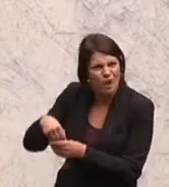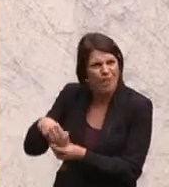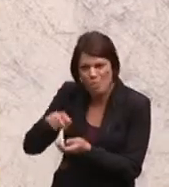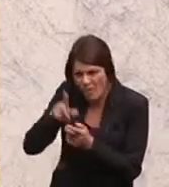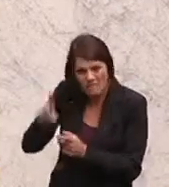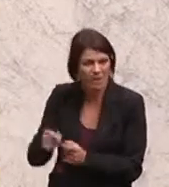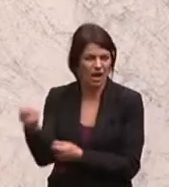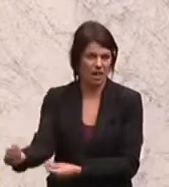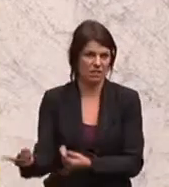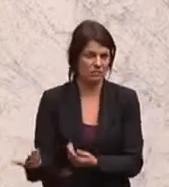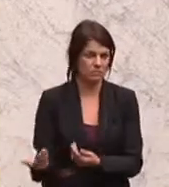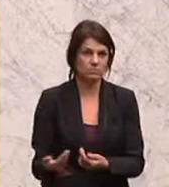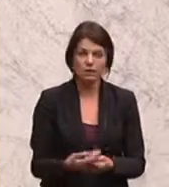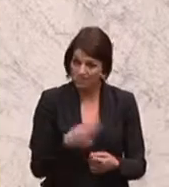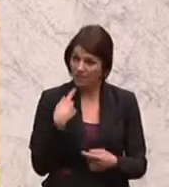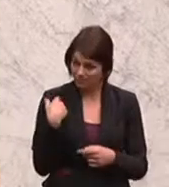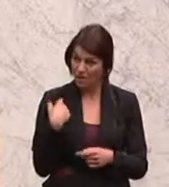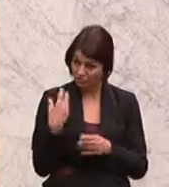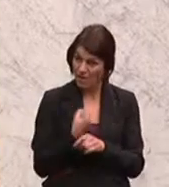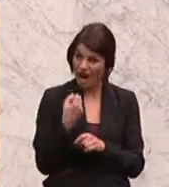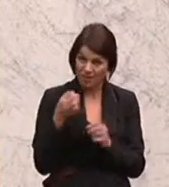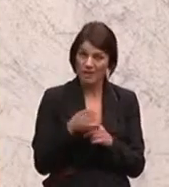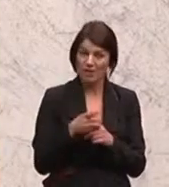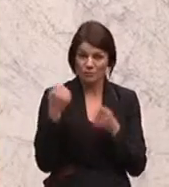aus meiner Sicht, wenn wir auf Kosten der Sicherheit sparen, der falsche Weg.